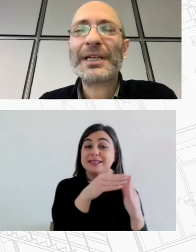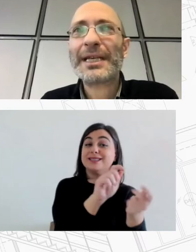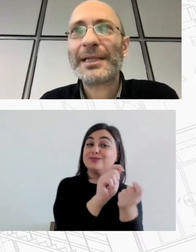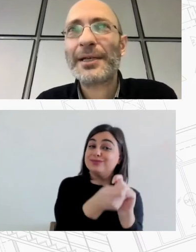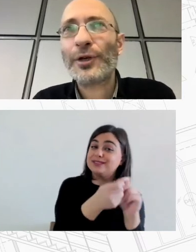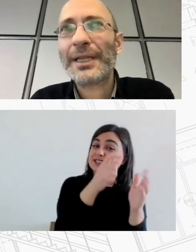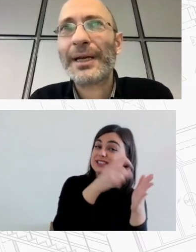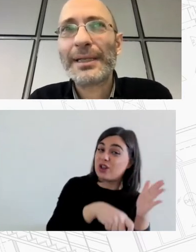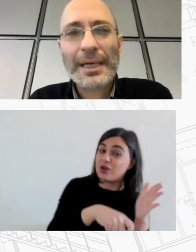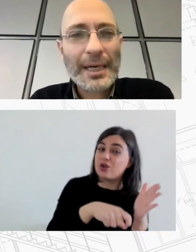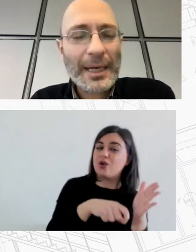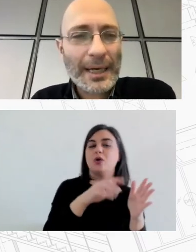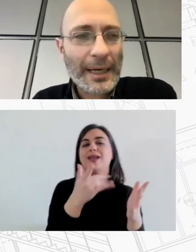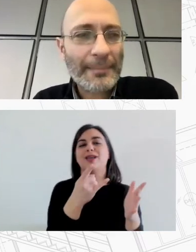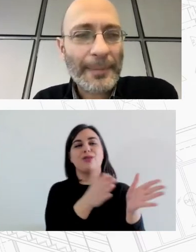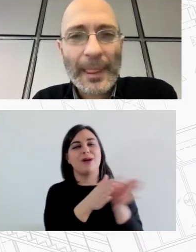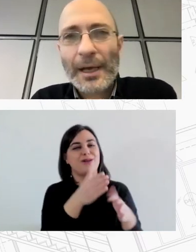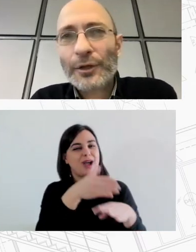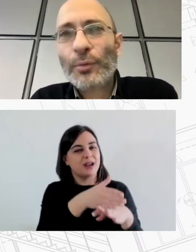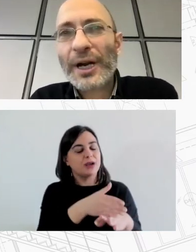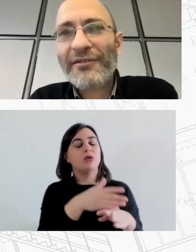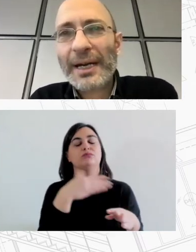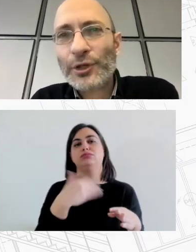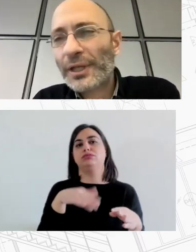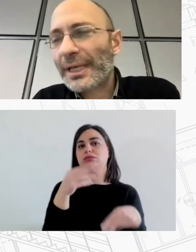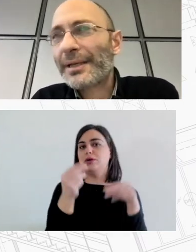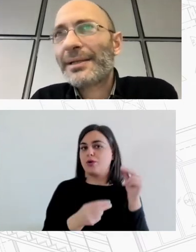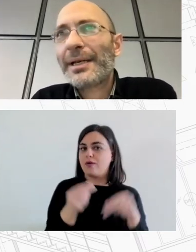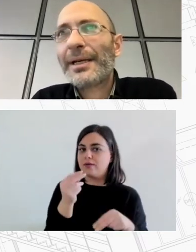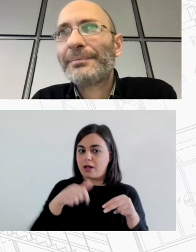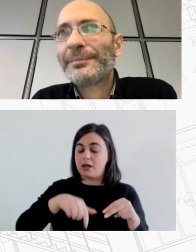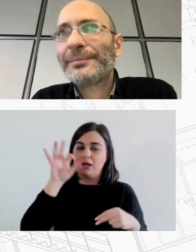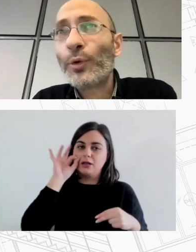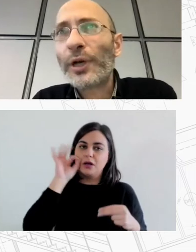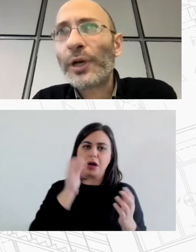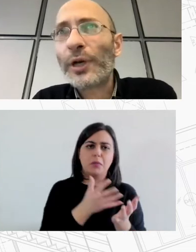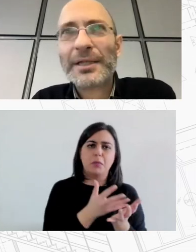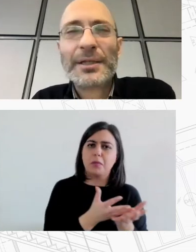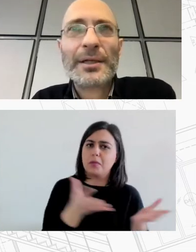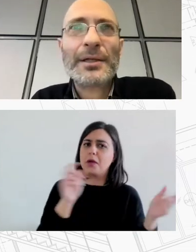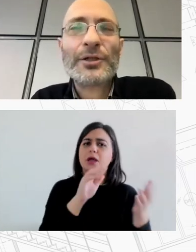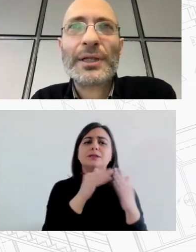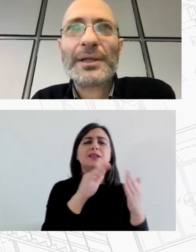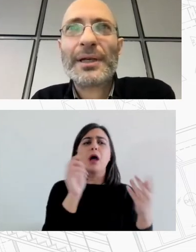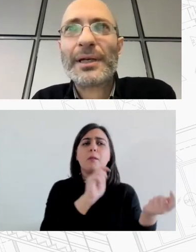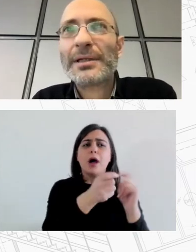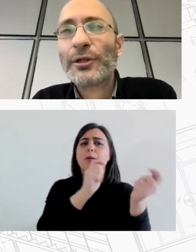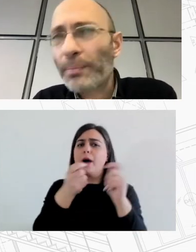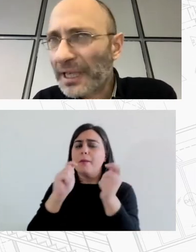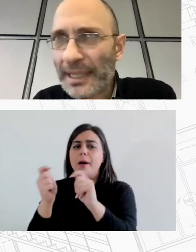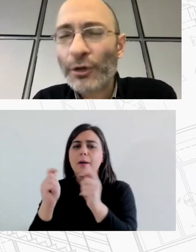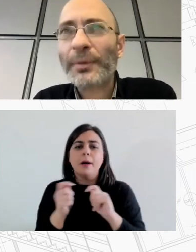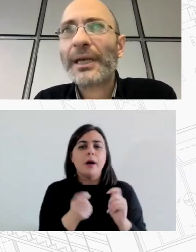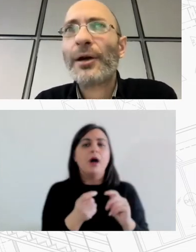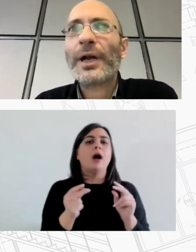η Δημητρέ Σιατήτσα νωρίτερα τρόπο να εμφανίζονται καινούργιοι παίκτες και